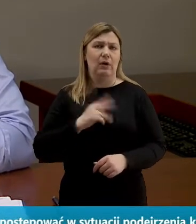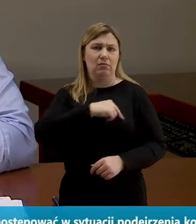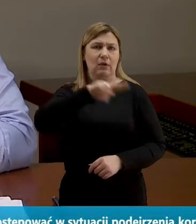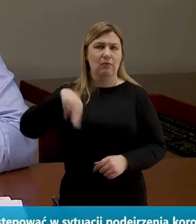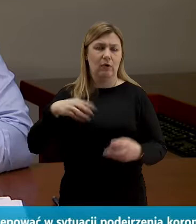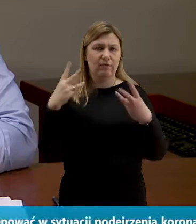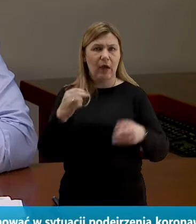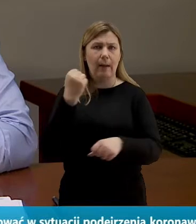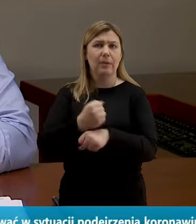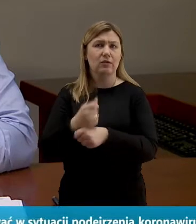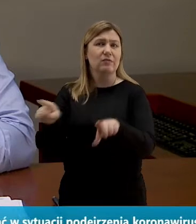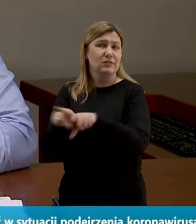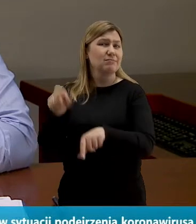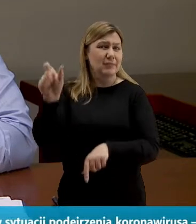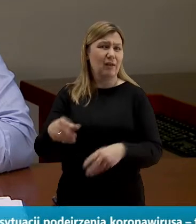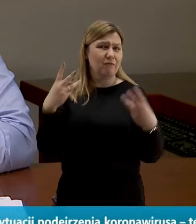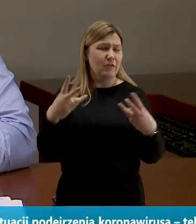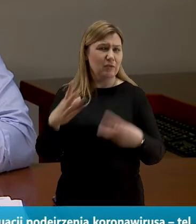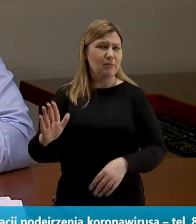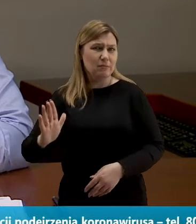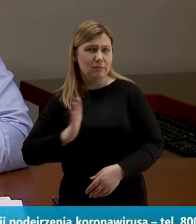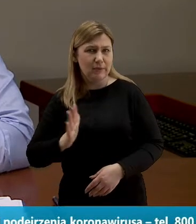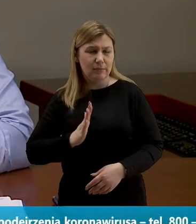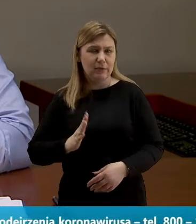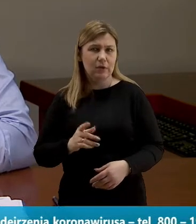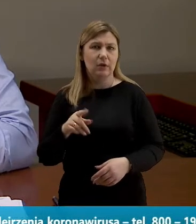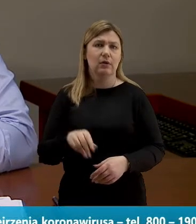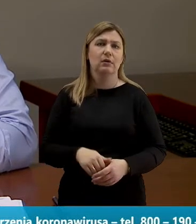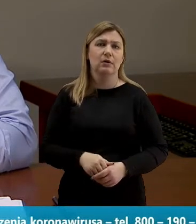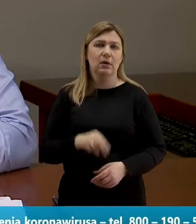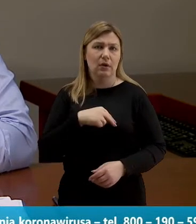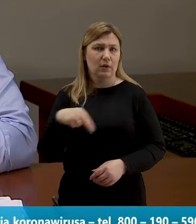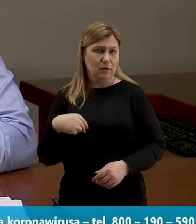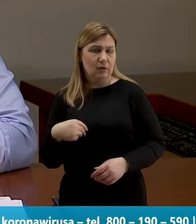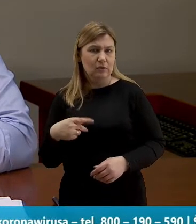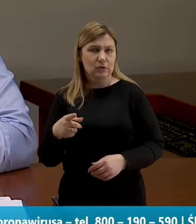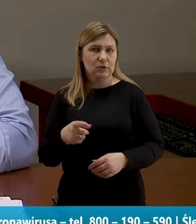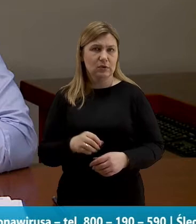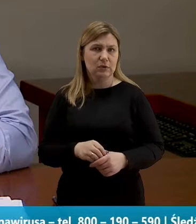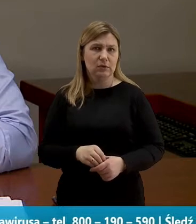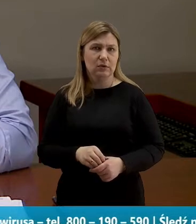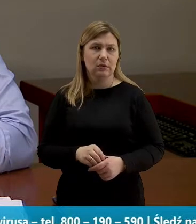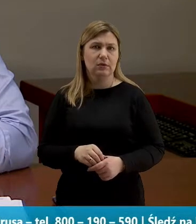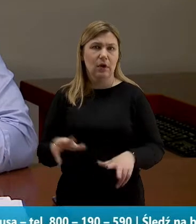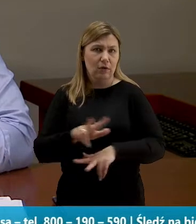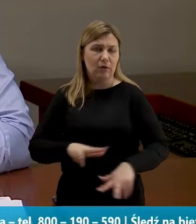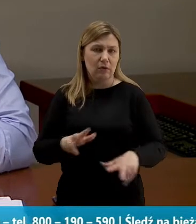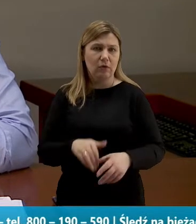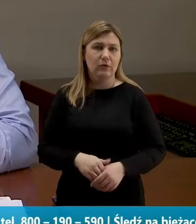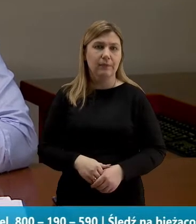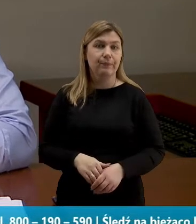pracowników, którzy funkcjonują w urzędzie i naszych oczywiście rodzin.